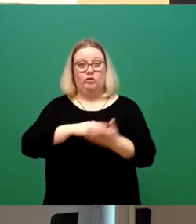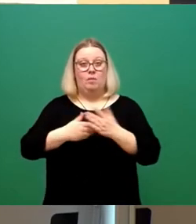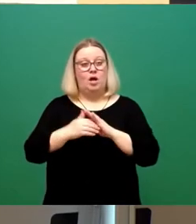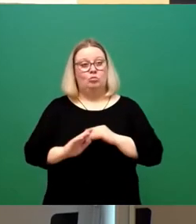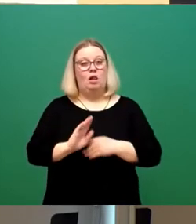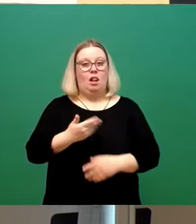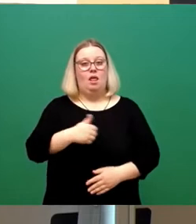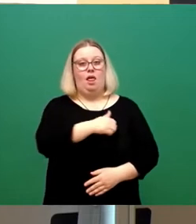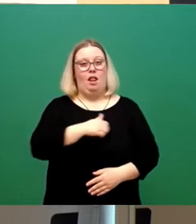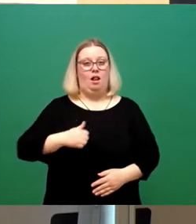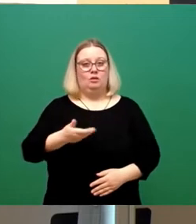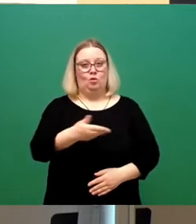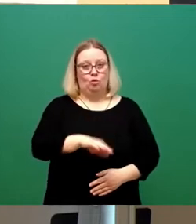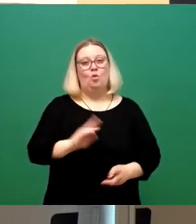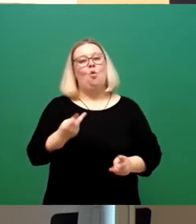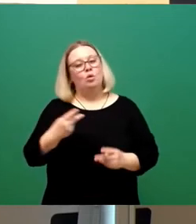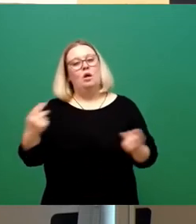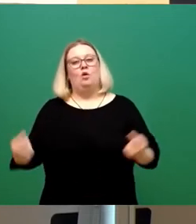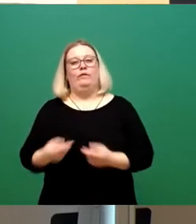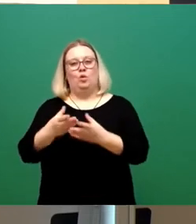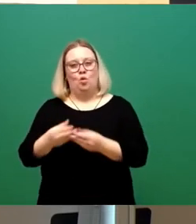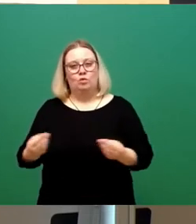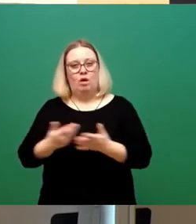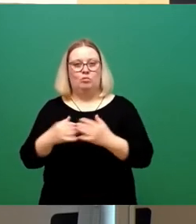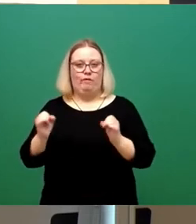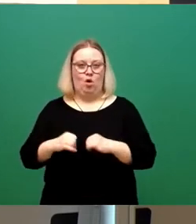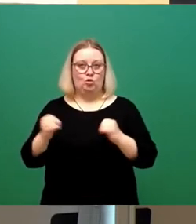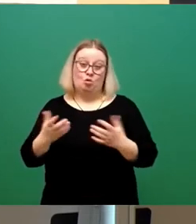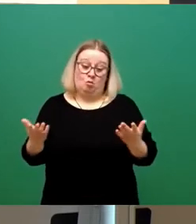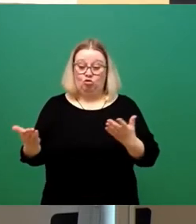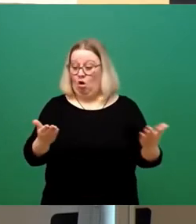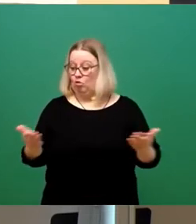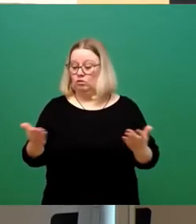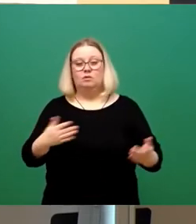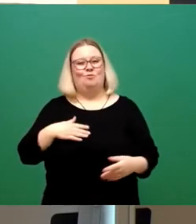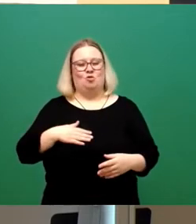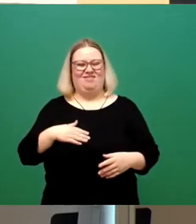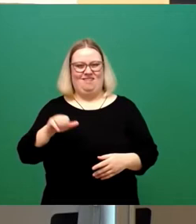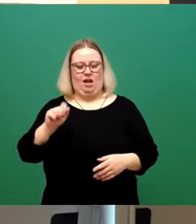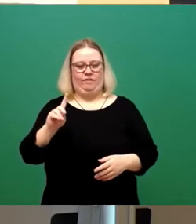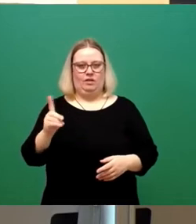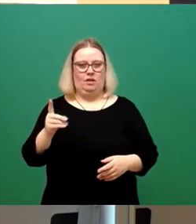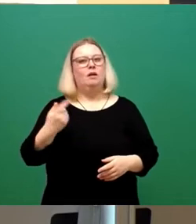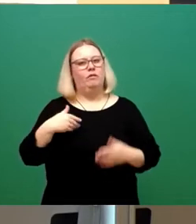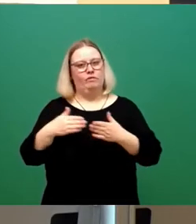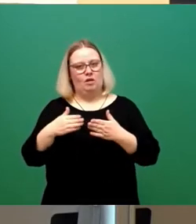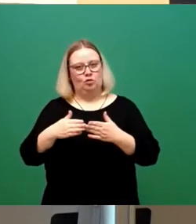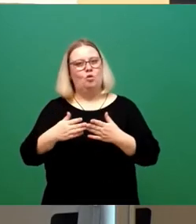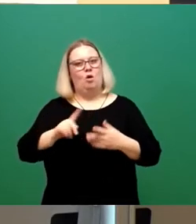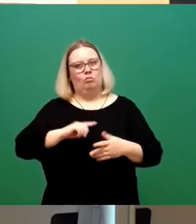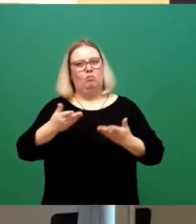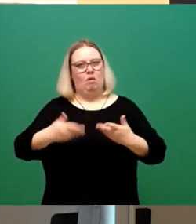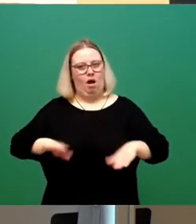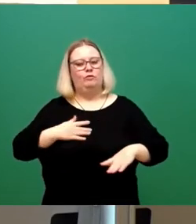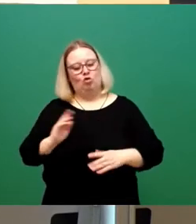oder zu einer Lösung des Konflikts, etwa durch Versöhnung. Wir sind gespannt. Die AfD-Fraktion ist jedenfalls bereit, nun selbst auf die Bühne zu treten